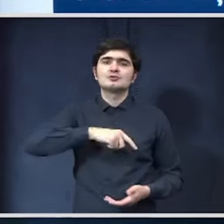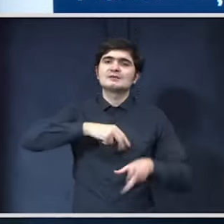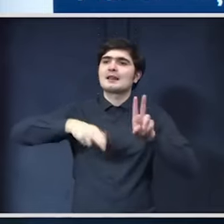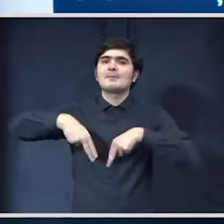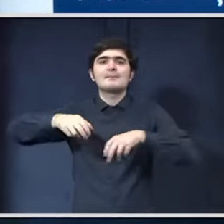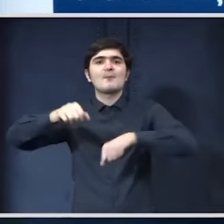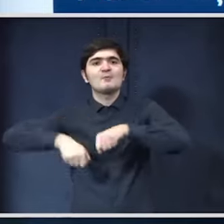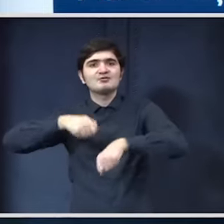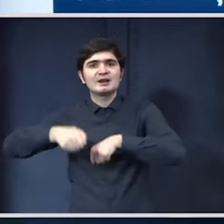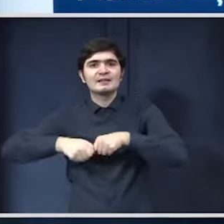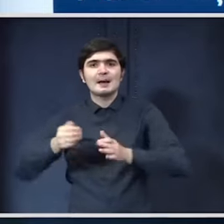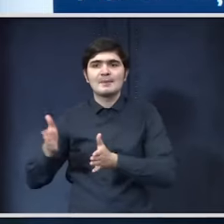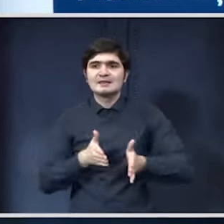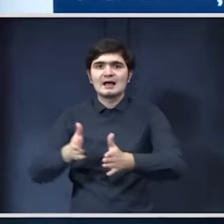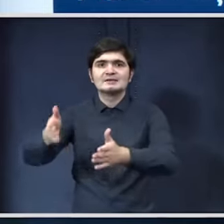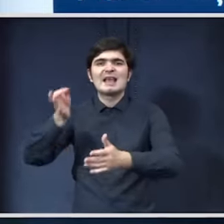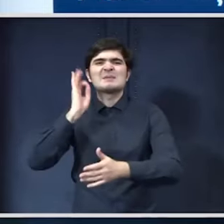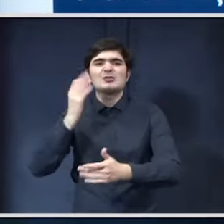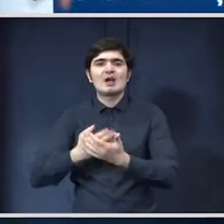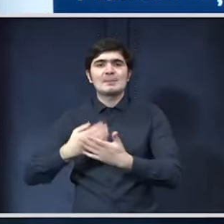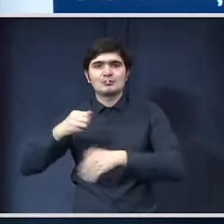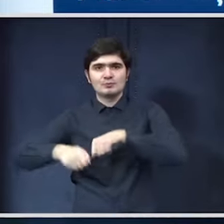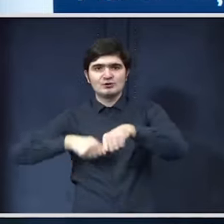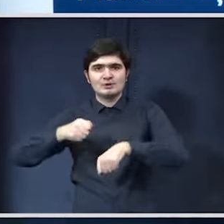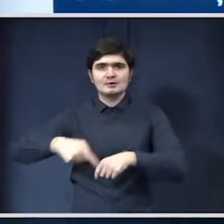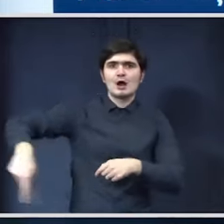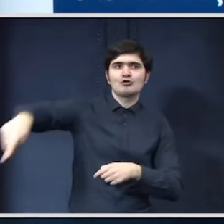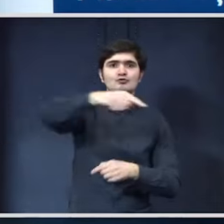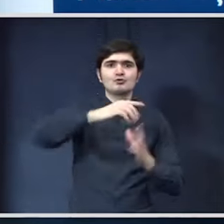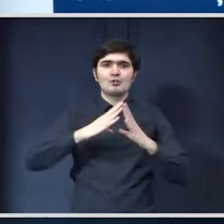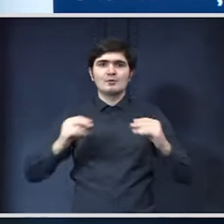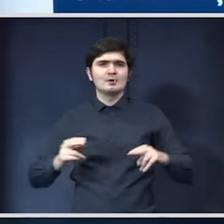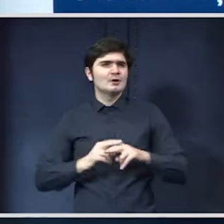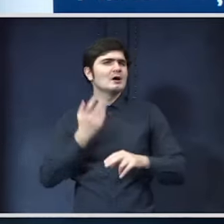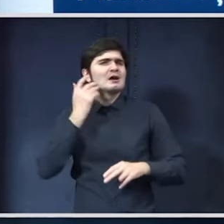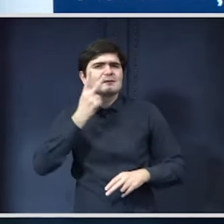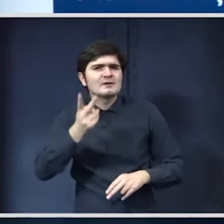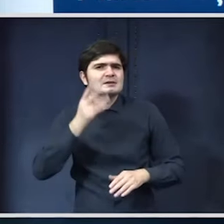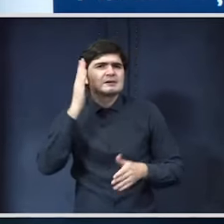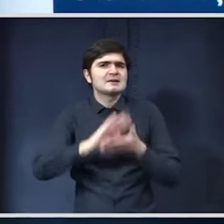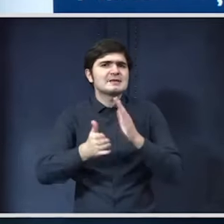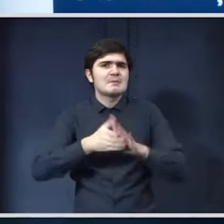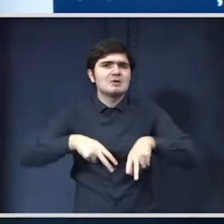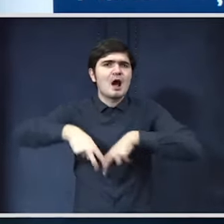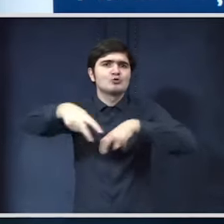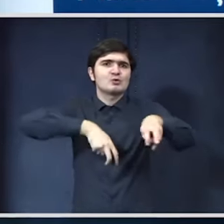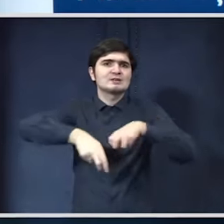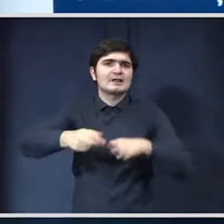bicicleta pe trasee dedicate bicicletelor în jurul țării Când vedeți finalizată această autostradă?